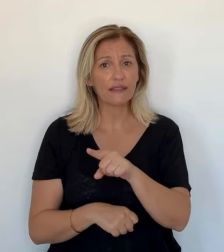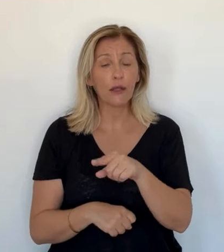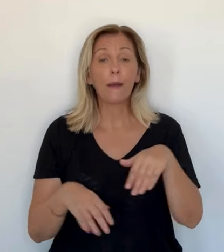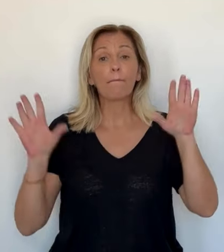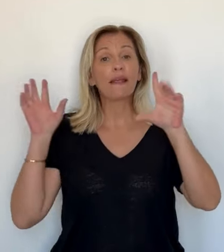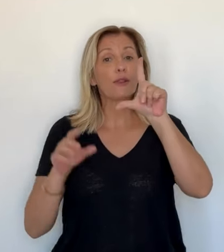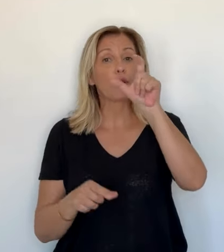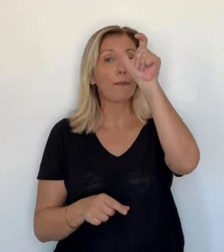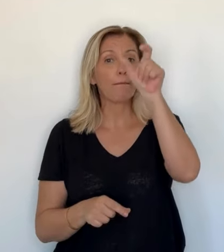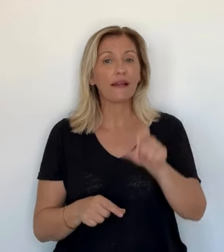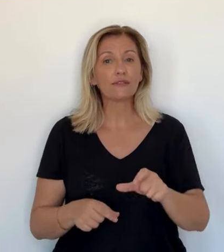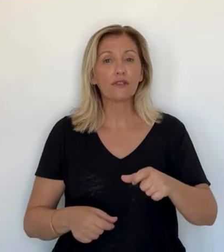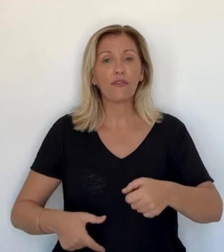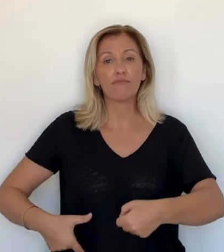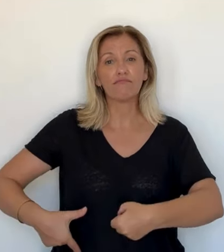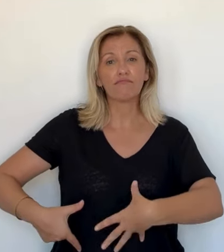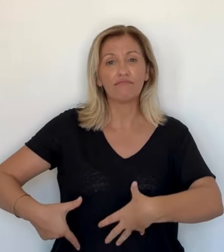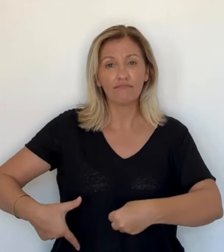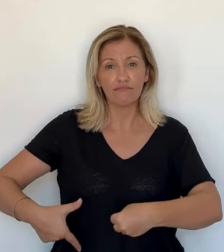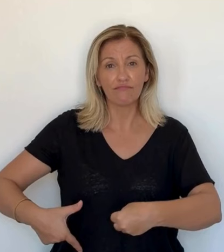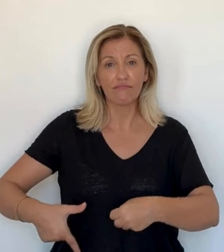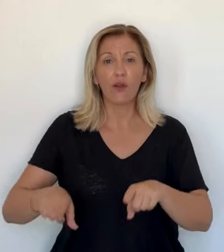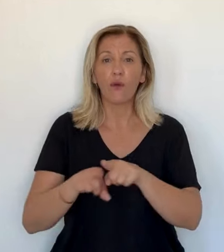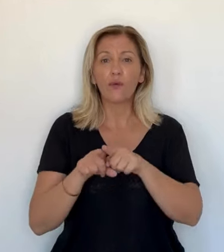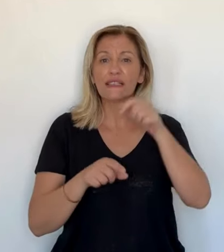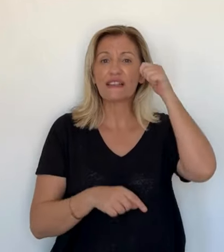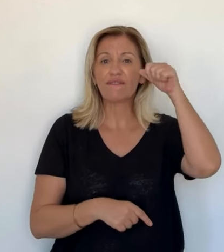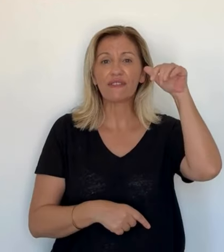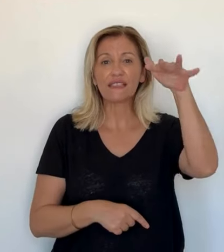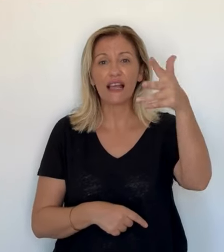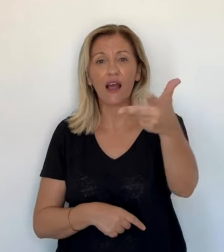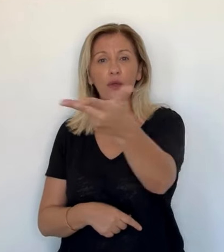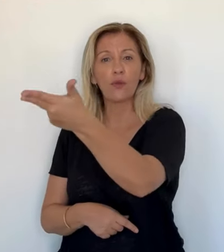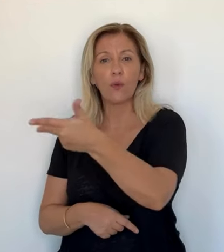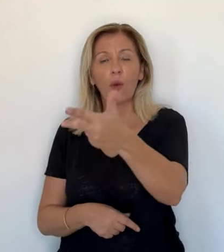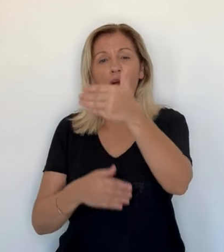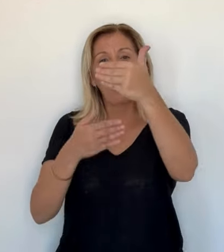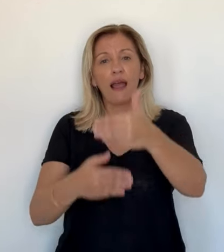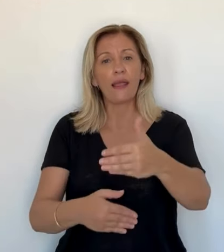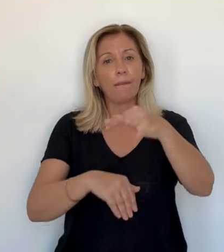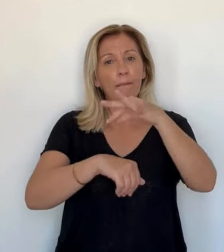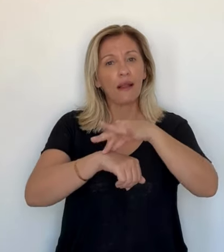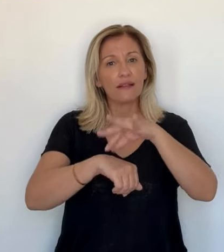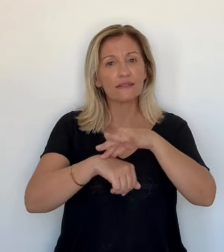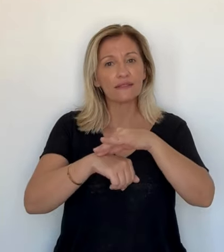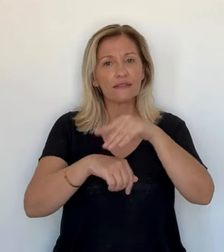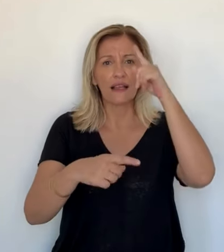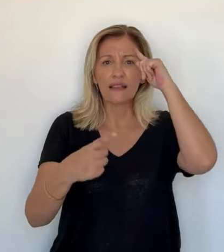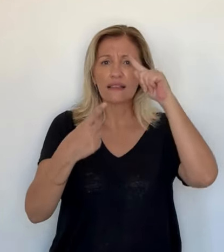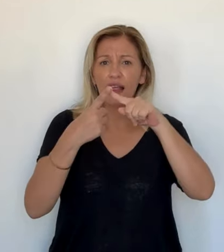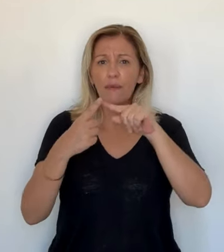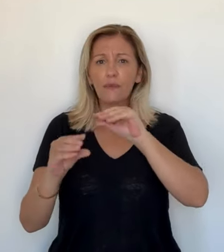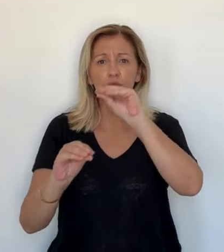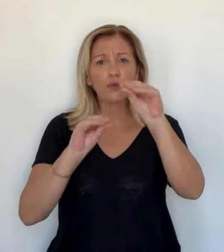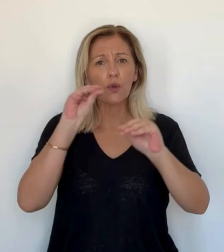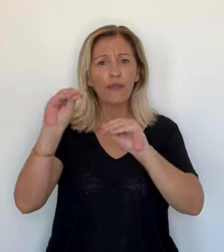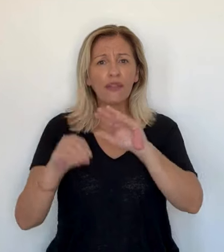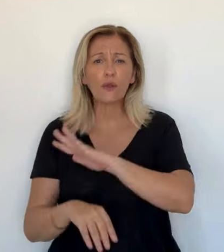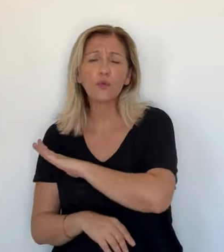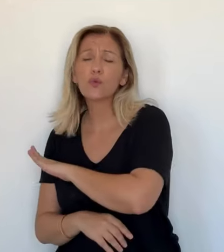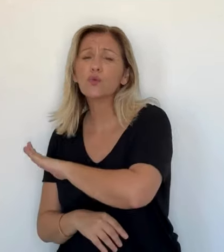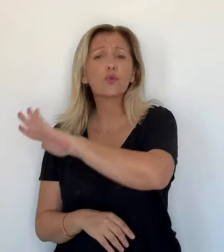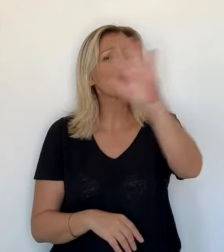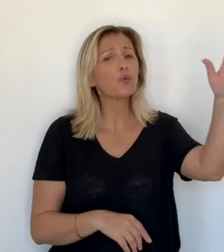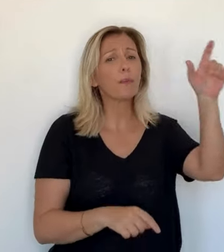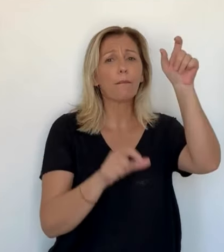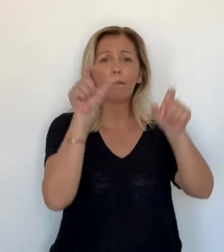Une spécialité très réglementée, très recherchée. Deux manipulatrices et un physicien sont en arrêt maladie. Le but, c'est